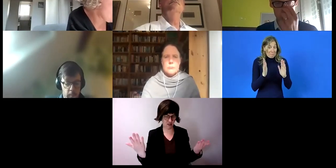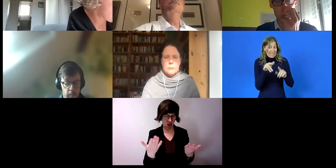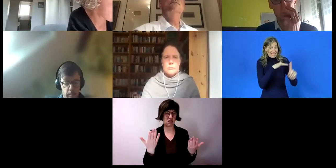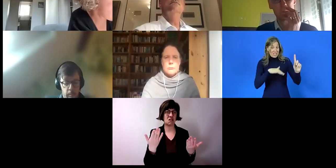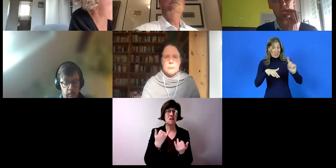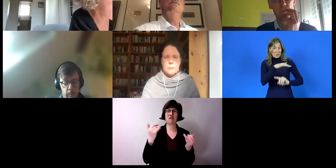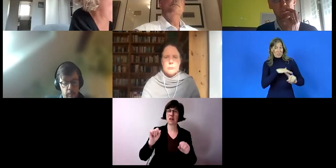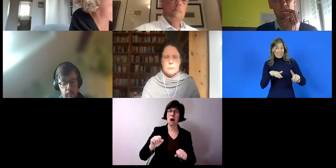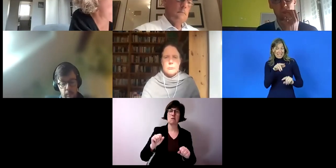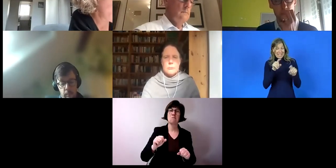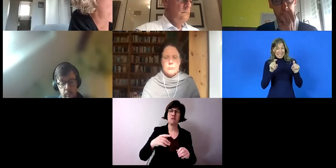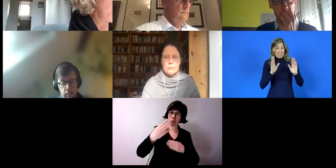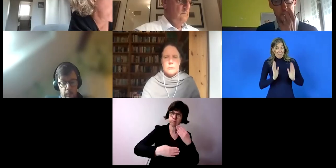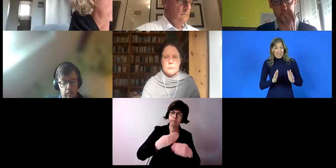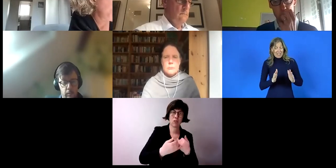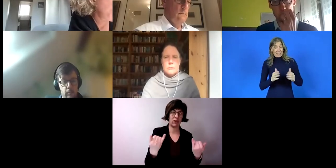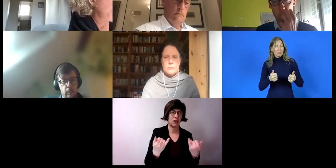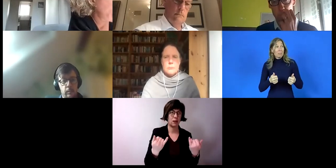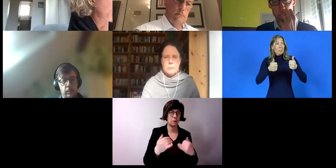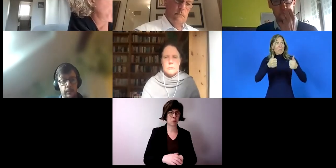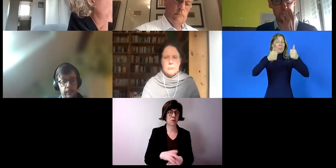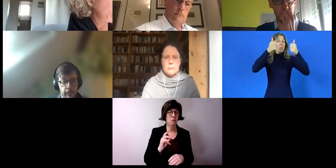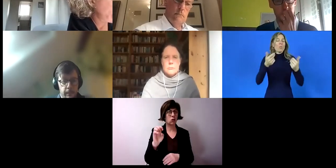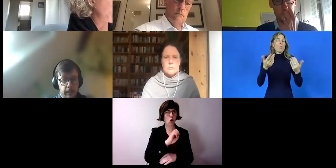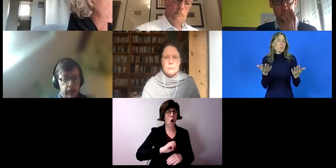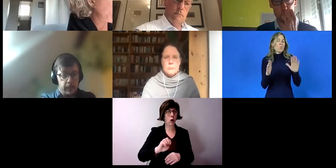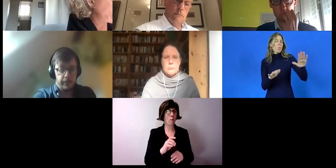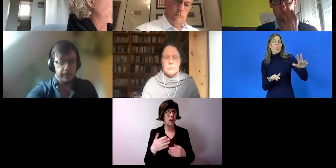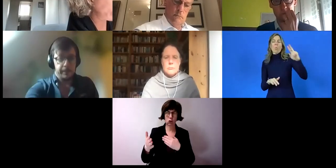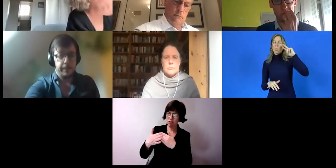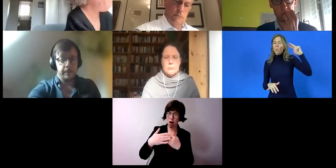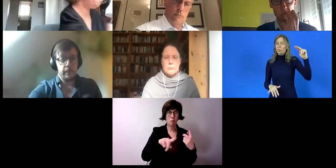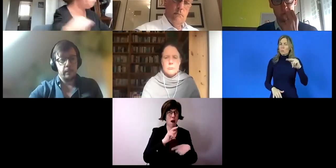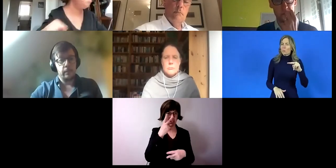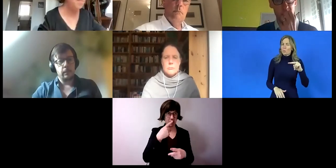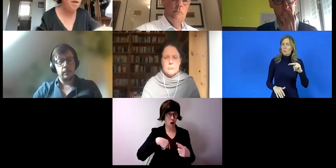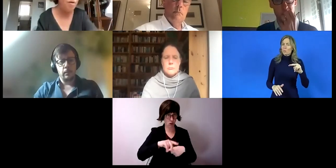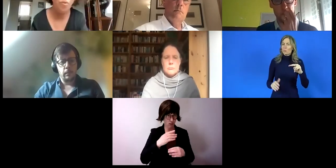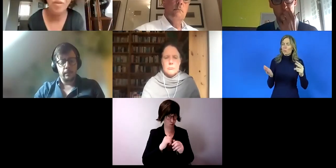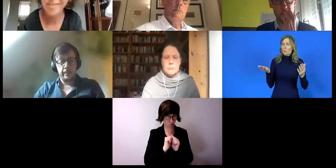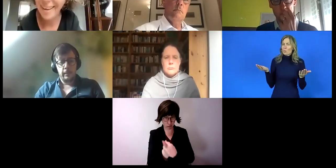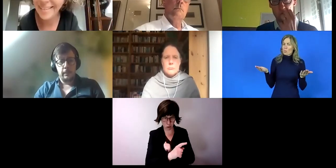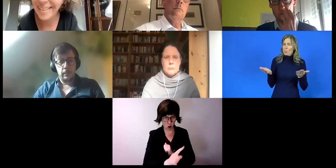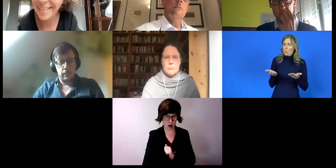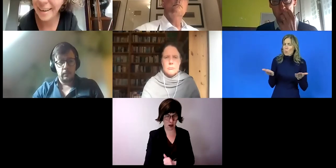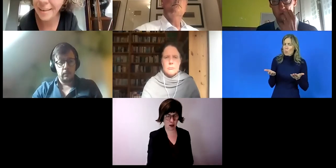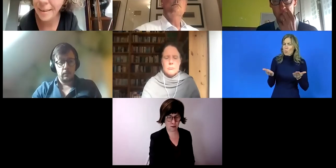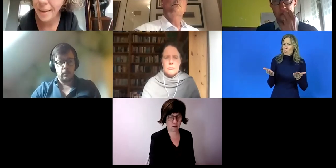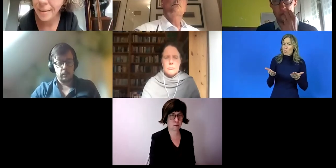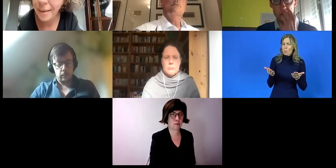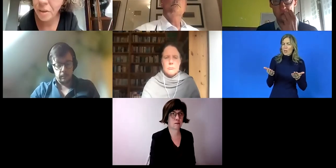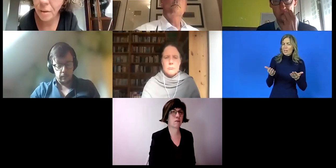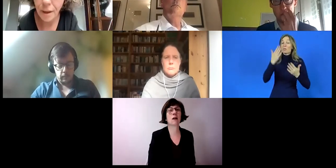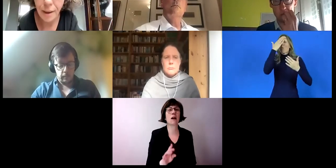ja, auch im Hinblick auf die europäischen Nachbarn, wie bald die sind. Gut, herzlichen Dank.